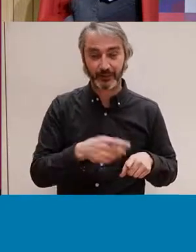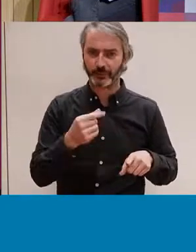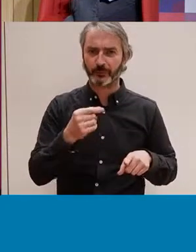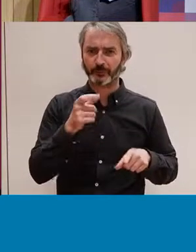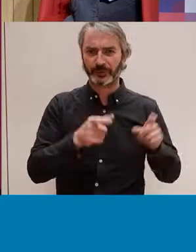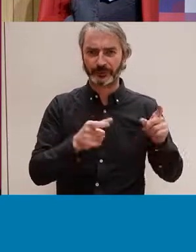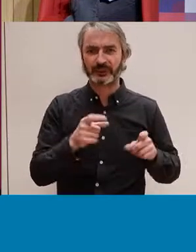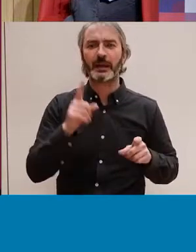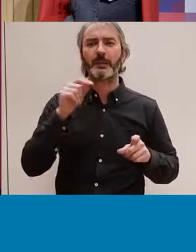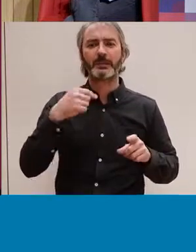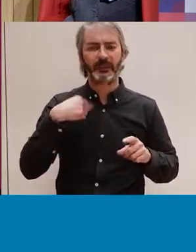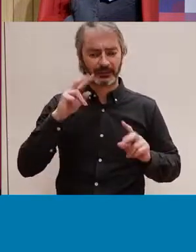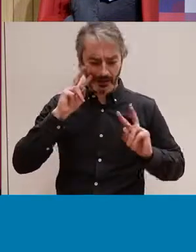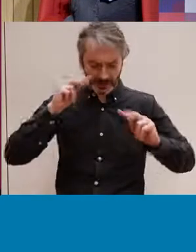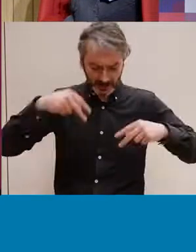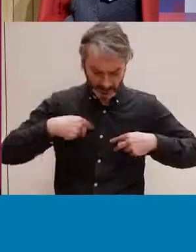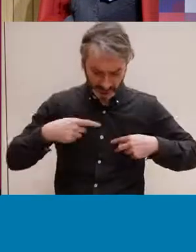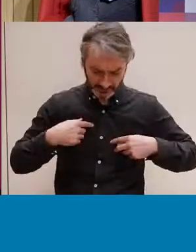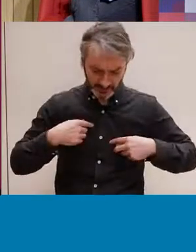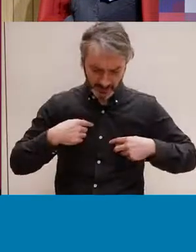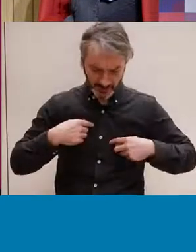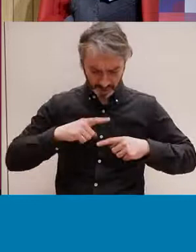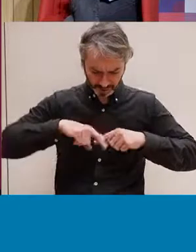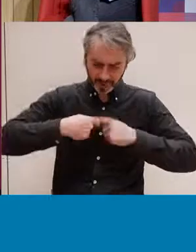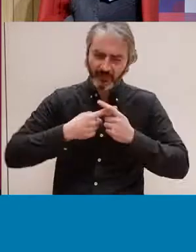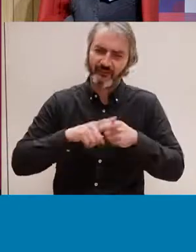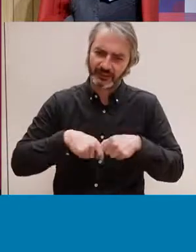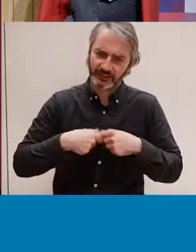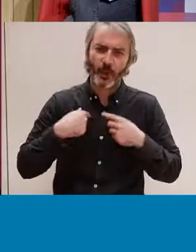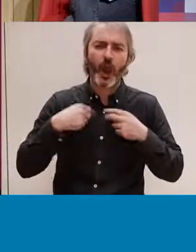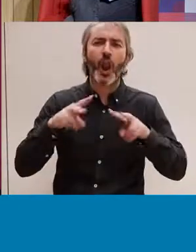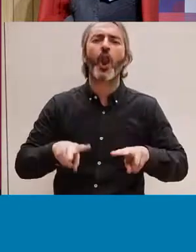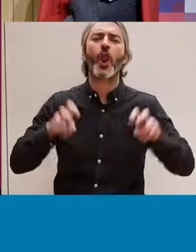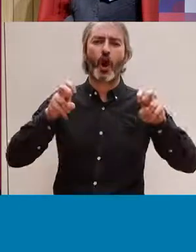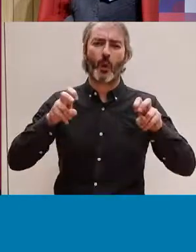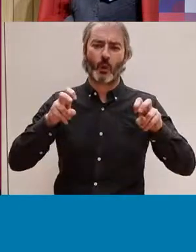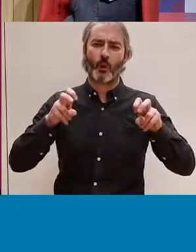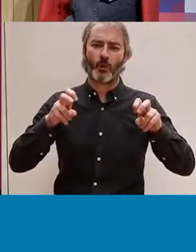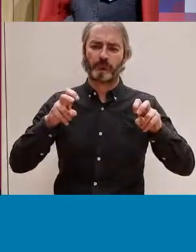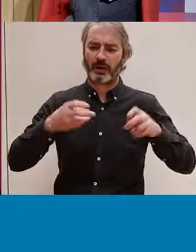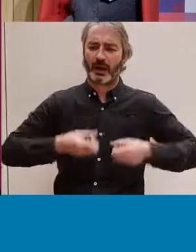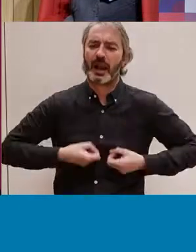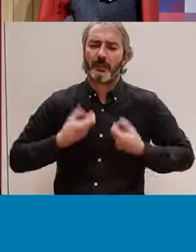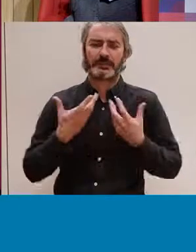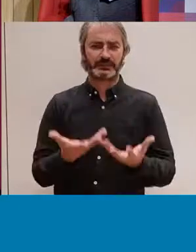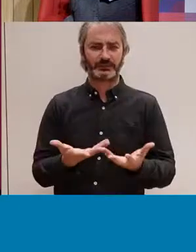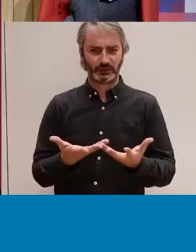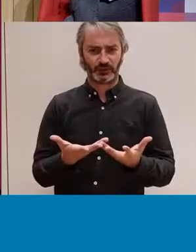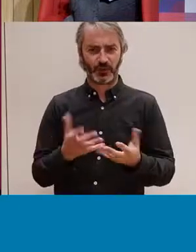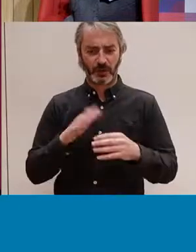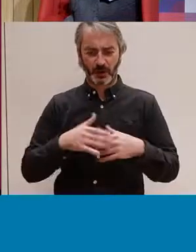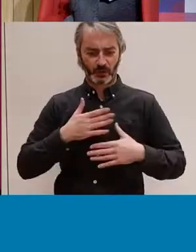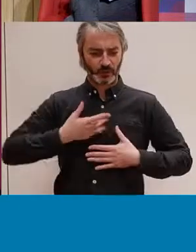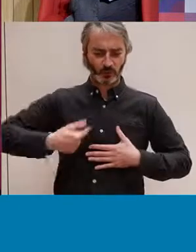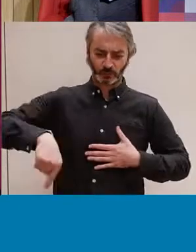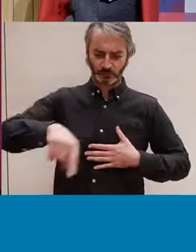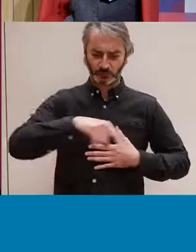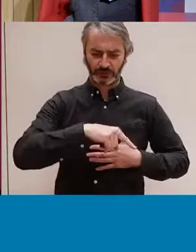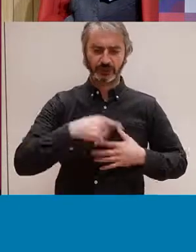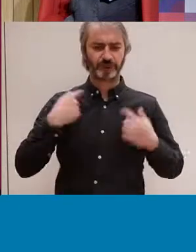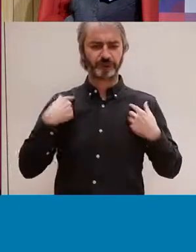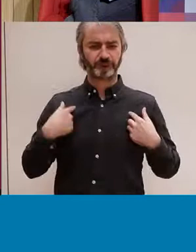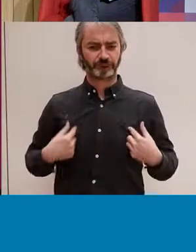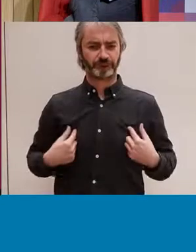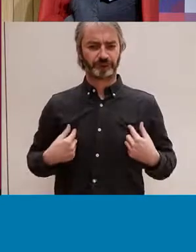les nostres pràctiques i per l'altra crear un nou espai de representació on nosaltres ens hi puguem sentir